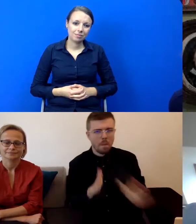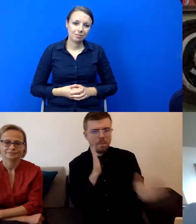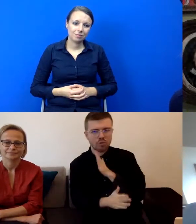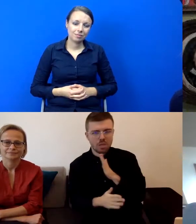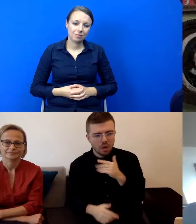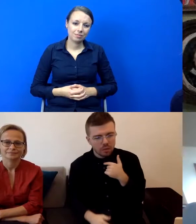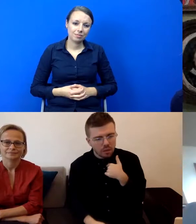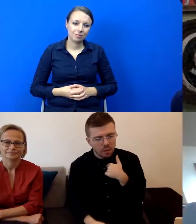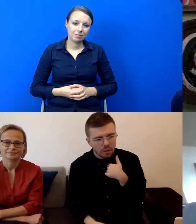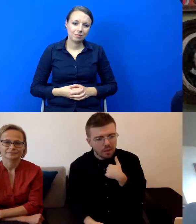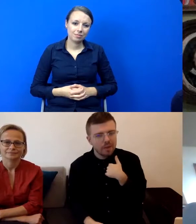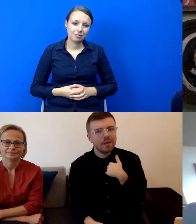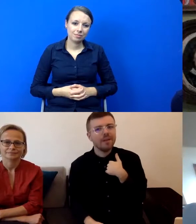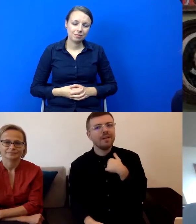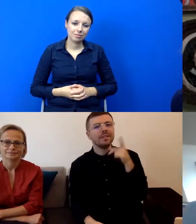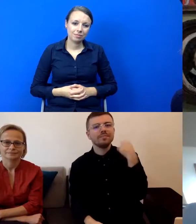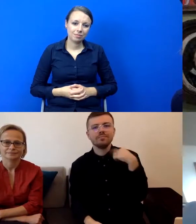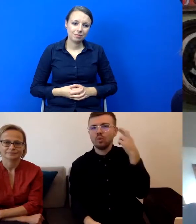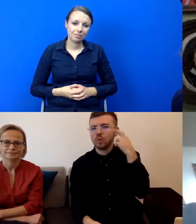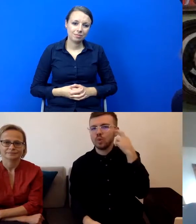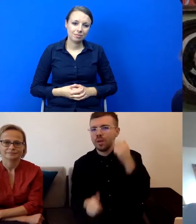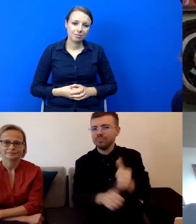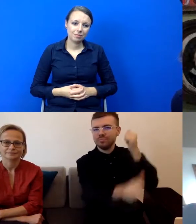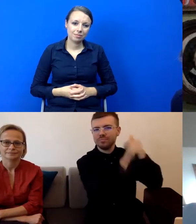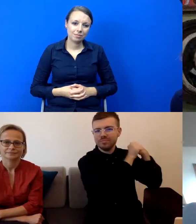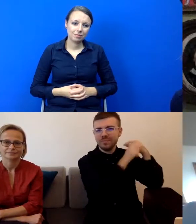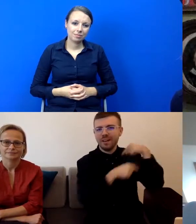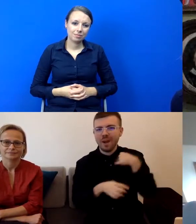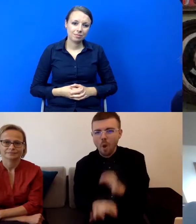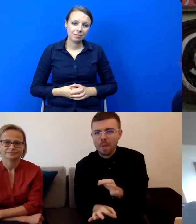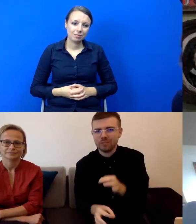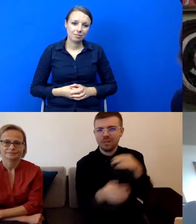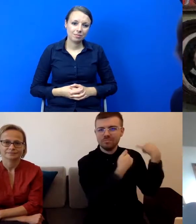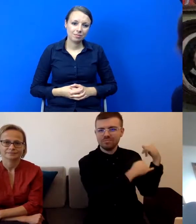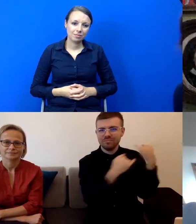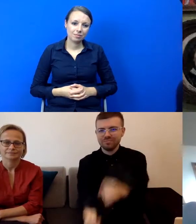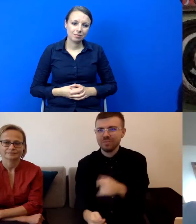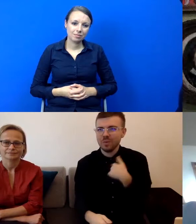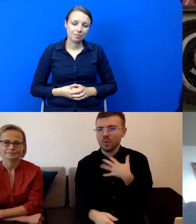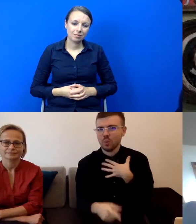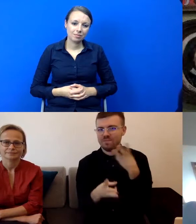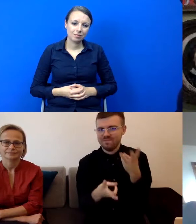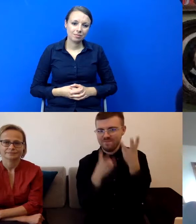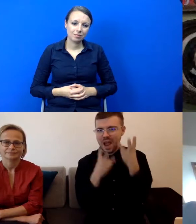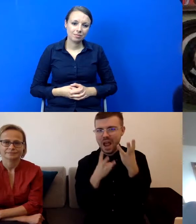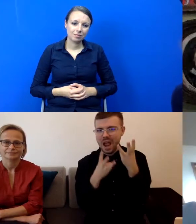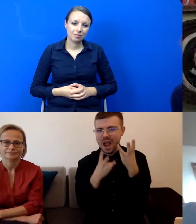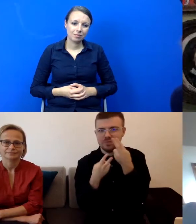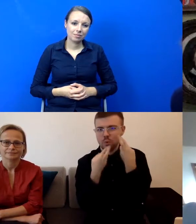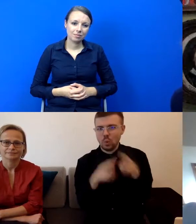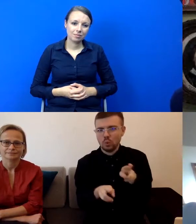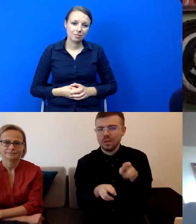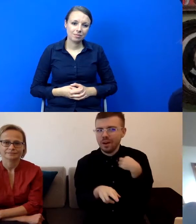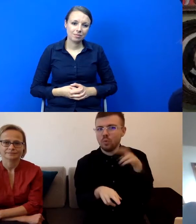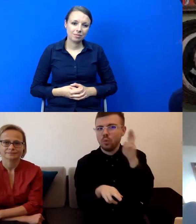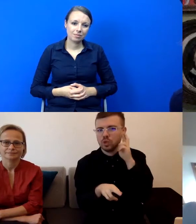młodzież zaczęła mi zadawać różne pytania i przypomniały mi się te czasy, kiedy ja byłem młody i chciałem